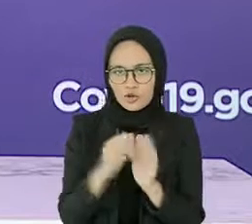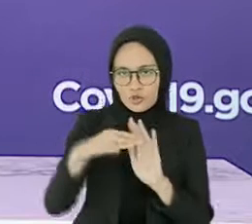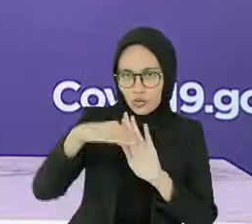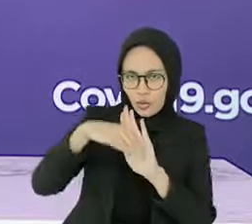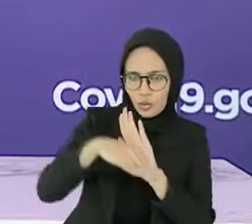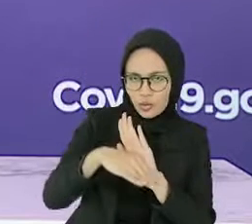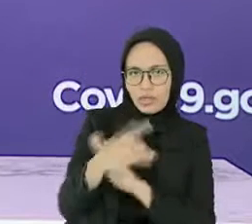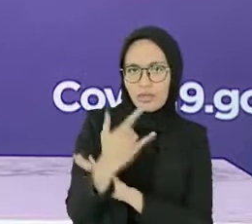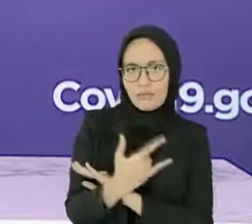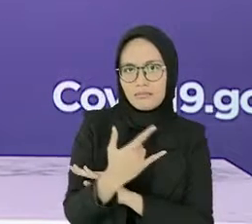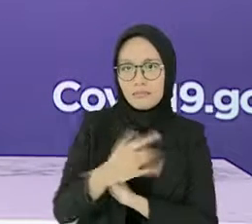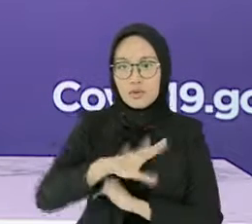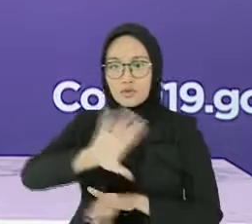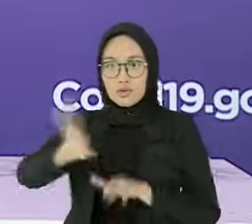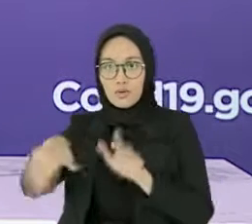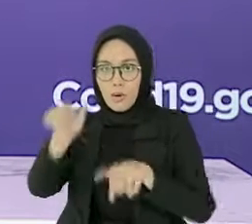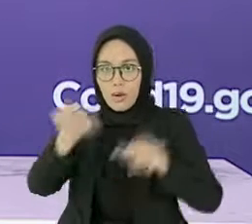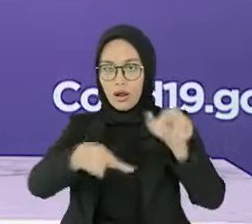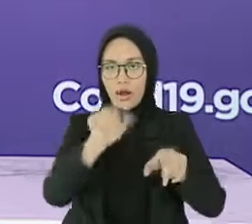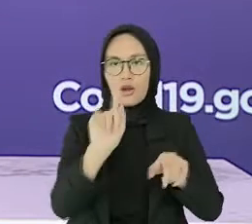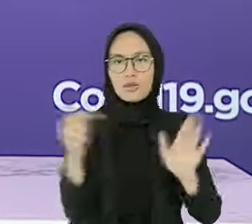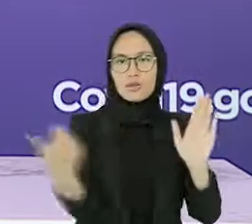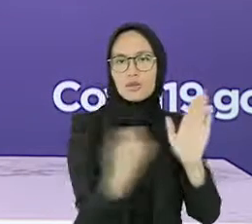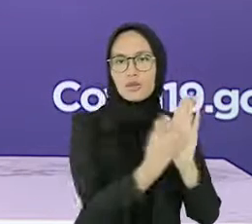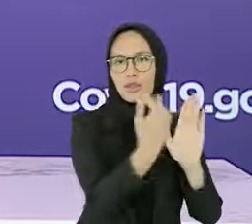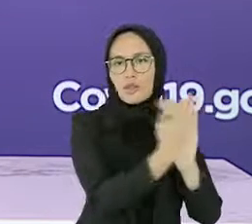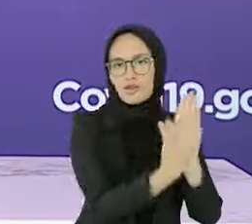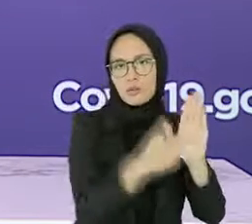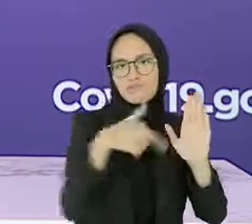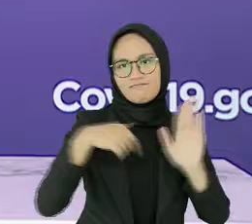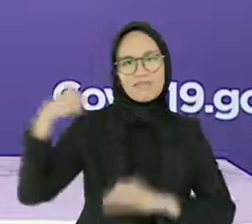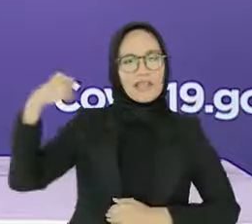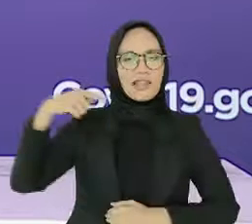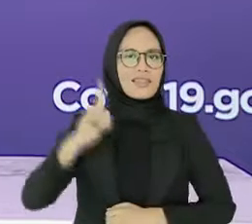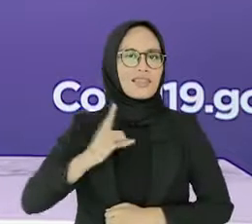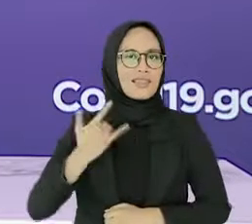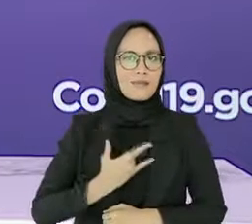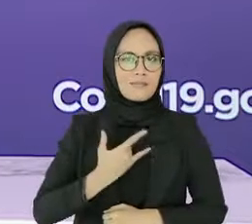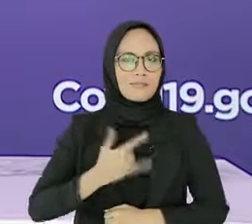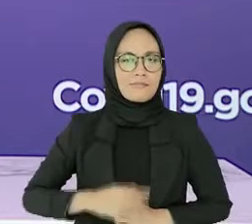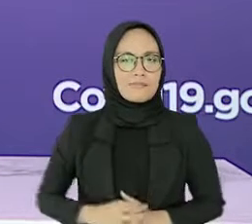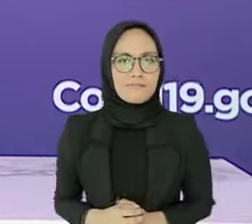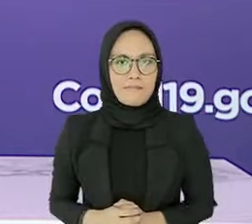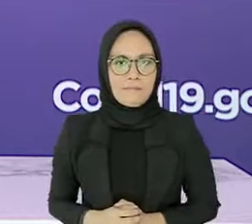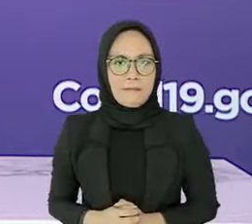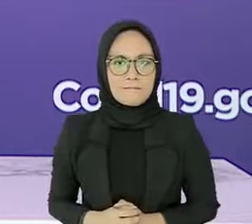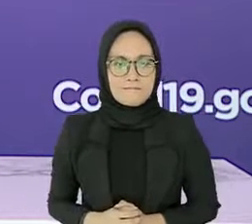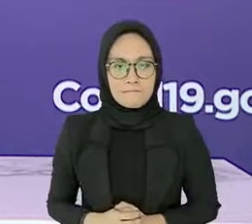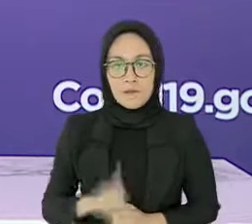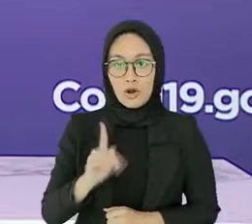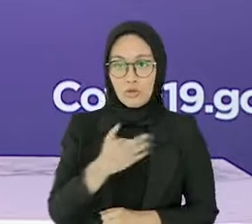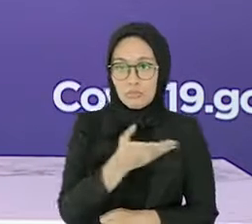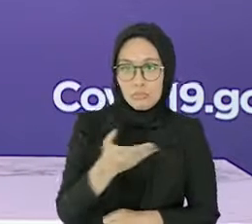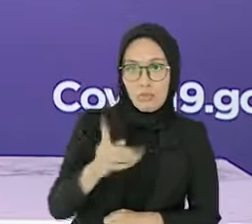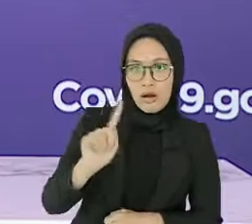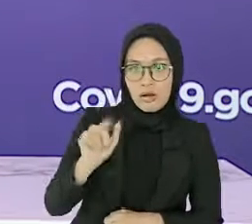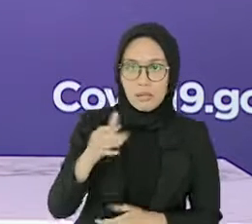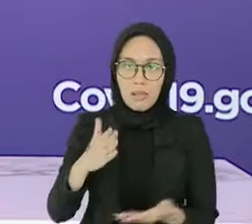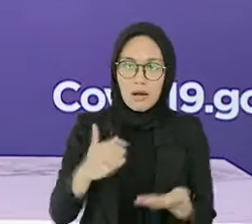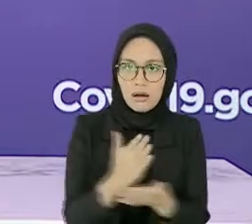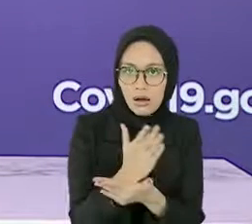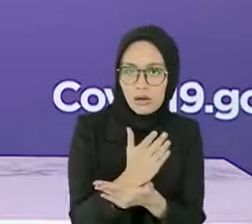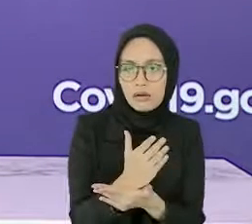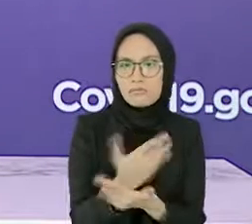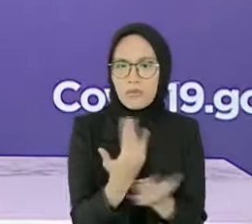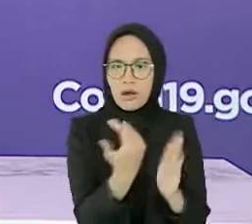wajib untuk menaati aturan yang telah ditetapkan. Apabila ada peserta perjalanan yang tidak memenuhi syarat atau